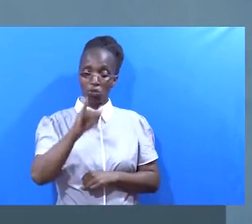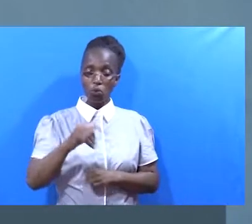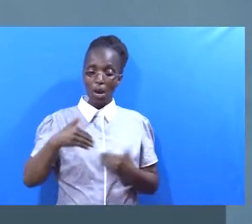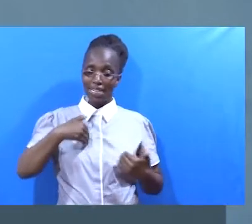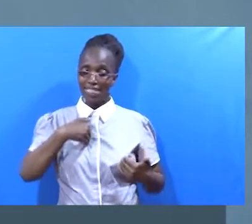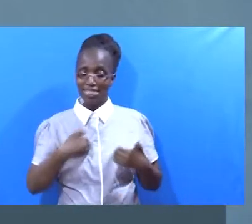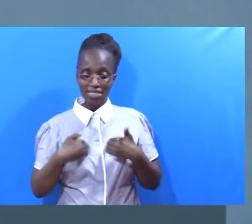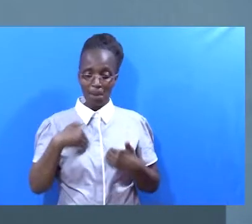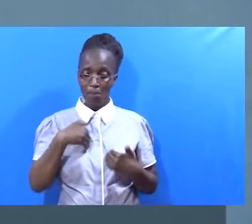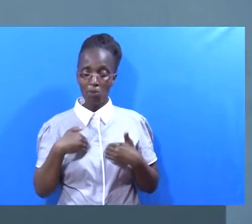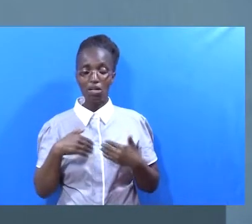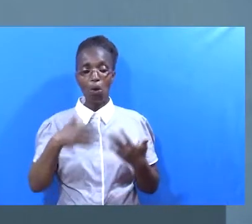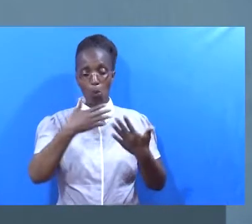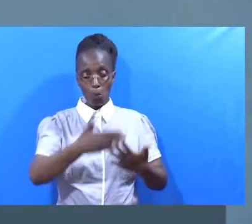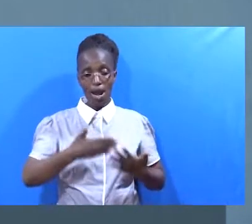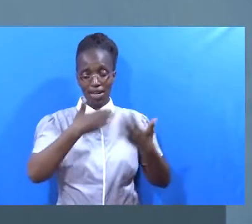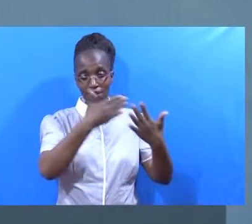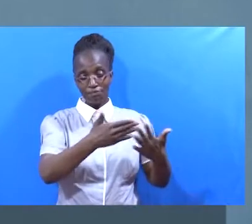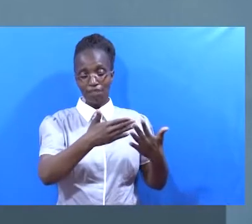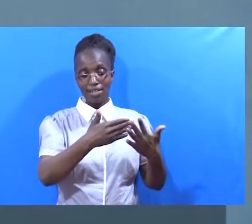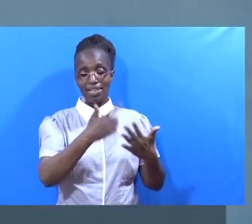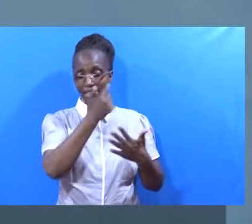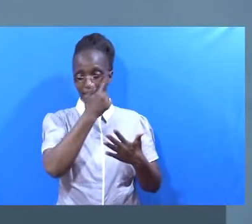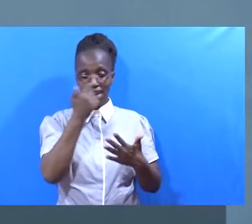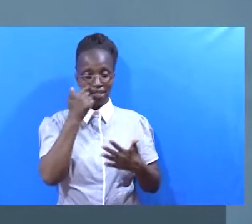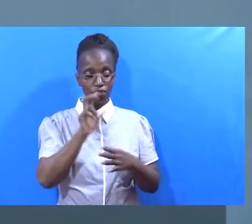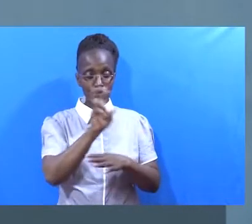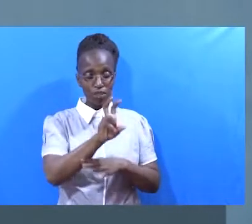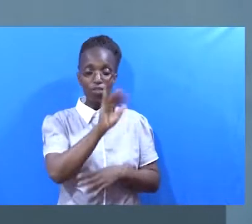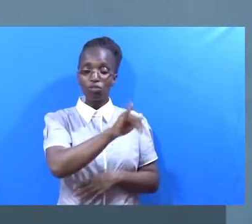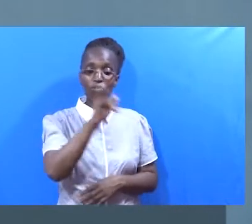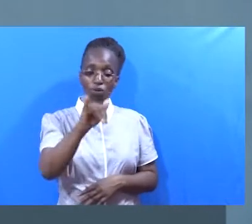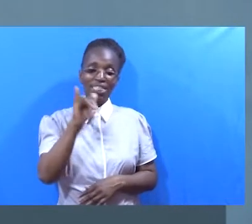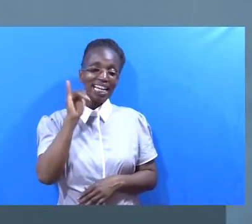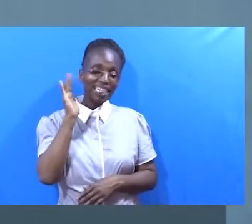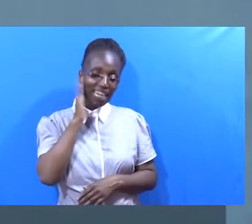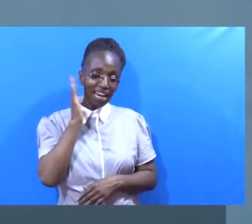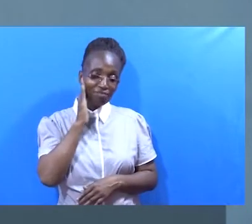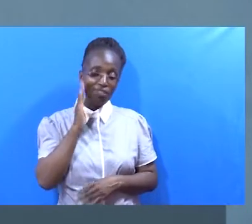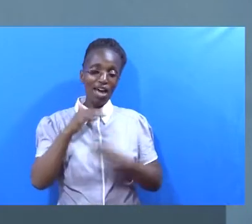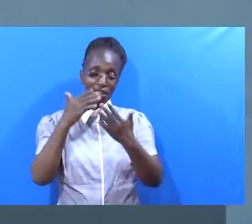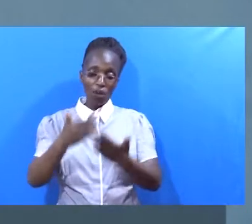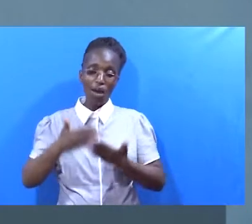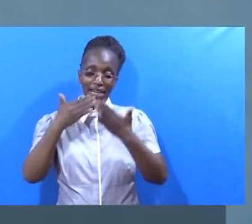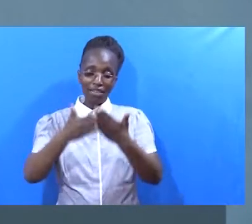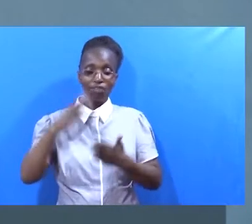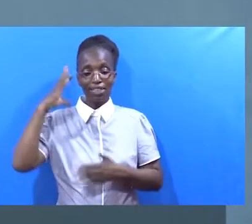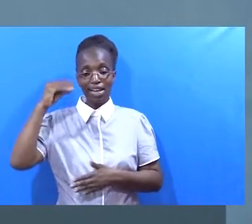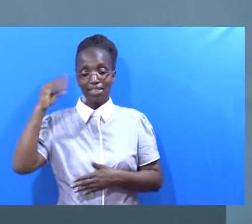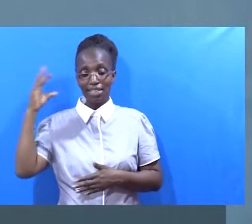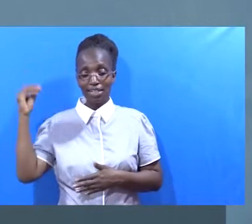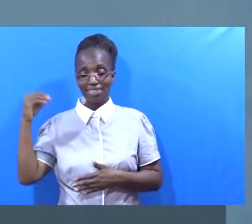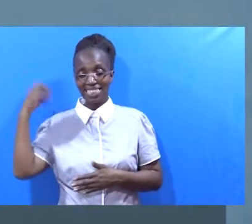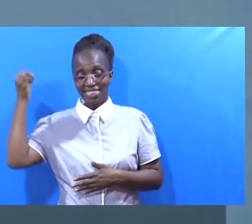kusimama Na wakanza kutembea Walio kuwa ni mpipofu Akawaza kuwa pa kuona Walio kuwa wasiki Wakaanza kusikia Hivyo